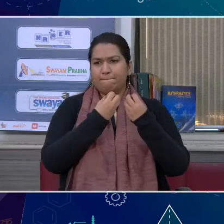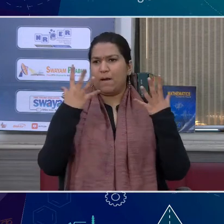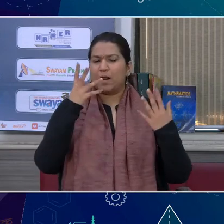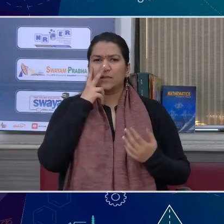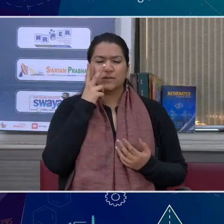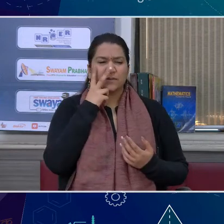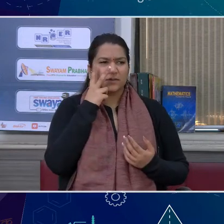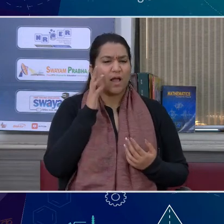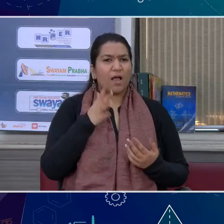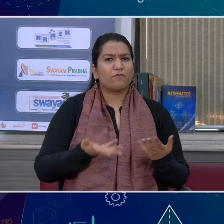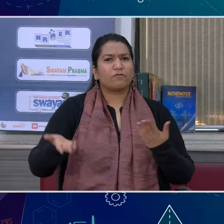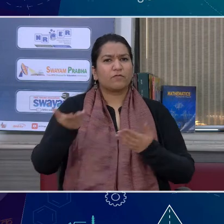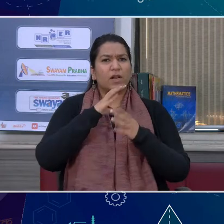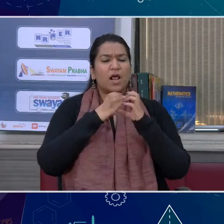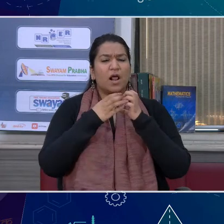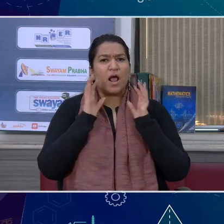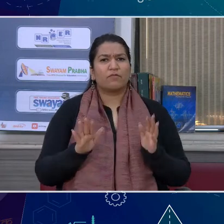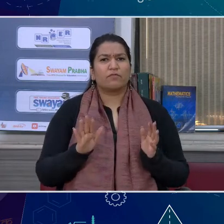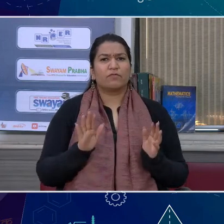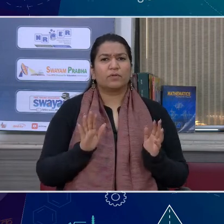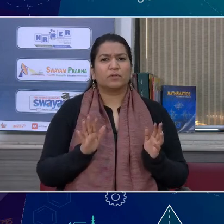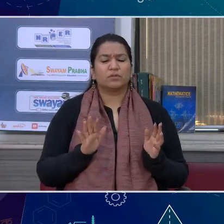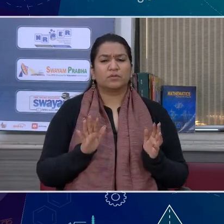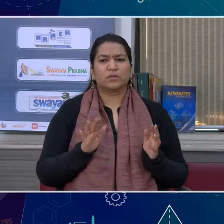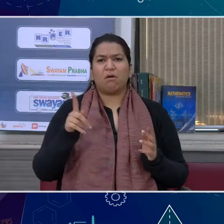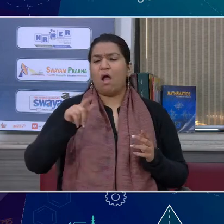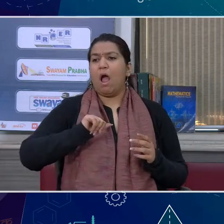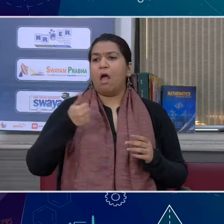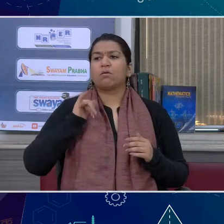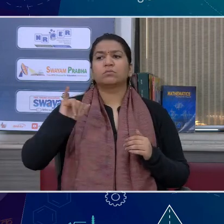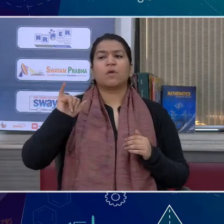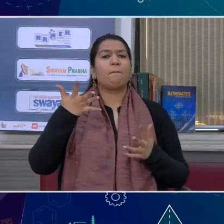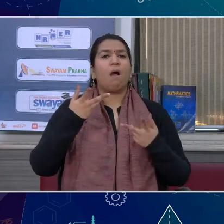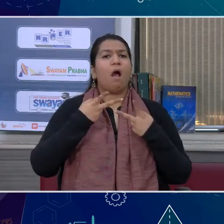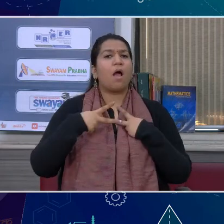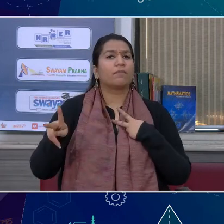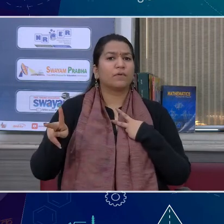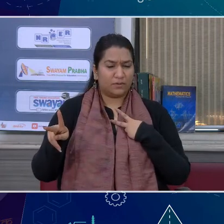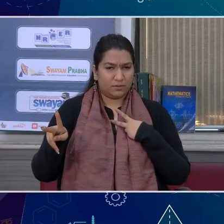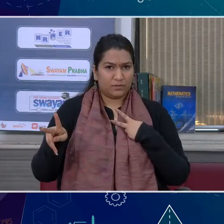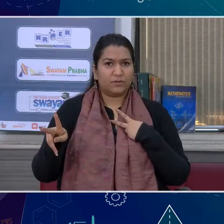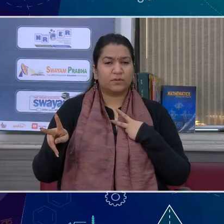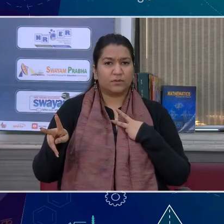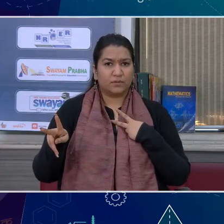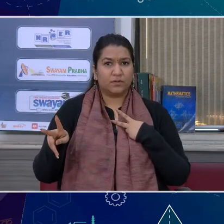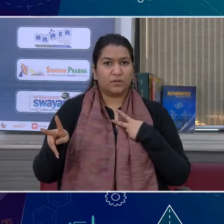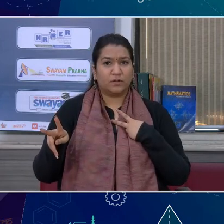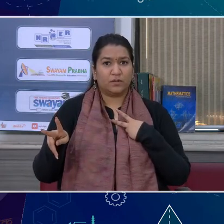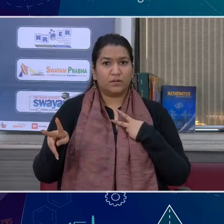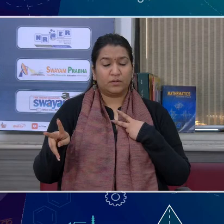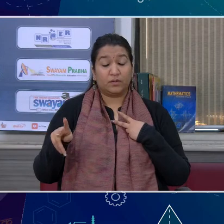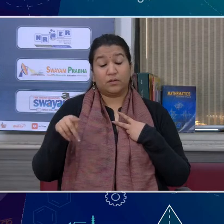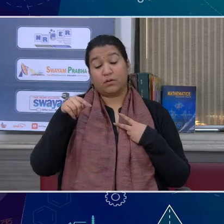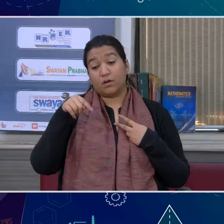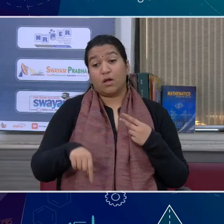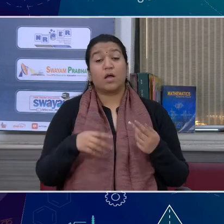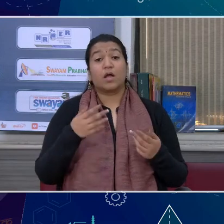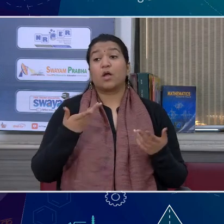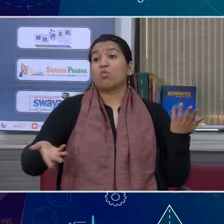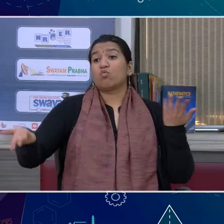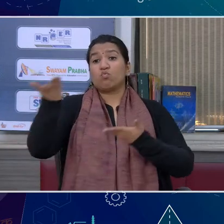कि क्लास में कुछ ऐसे बच्चे होते हैं जो बाकी बच्चों से अलग होते हैं हम इसको इस तरह से भी देख सकते